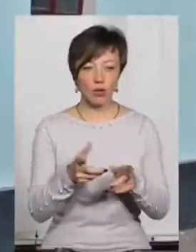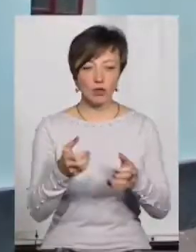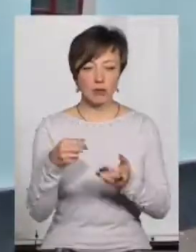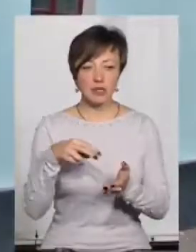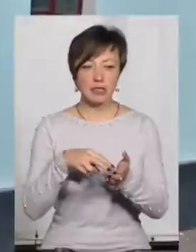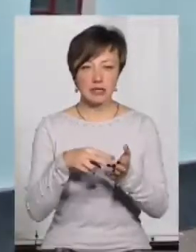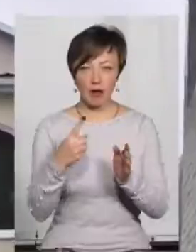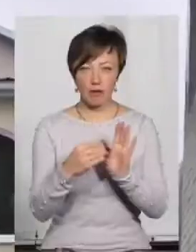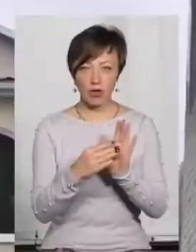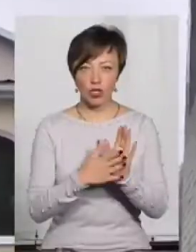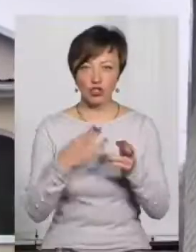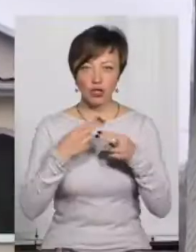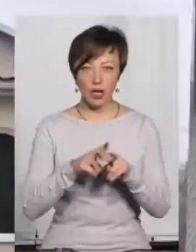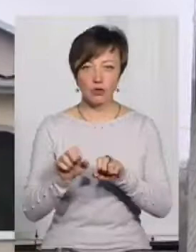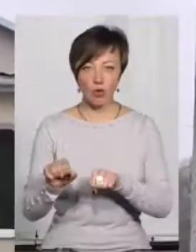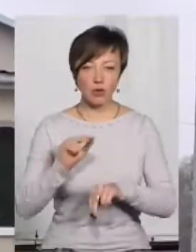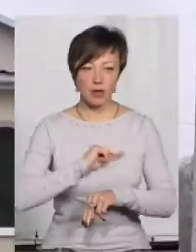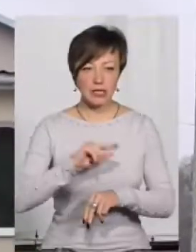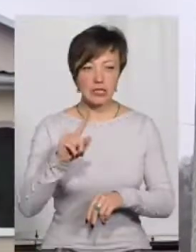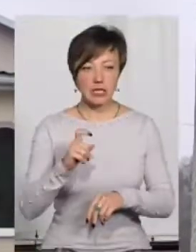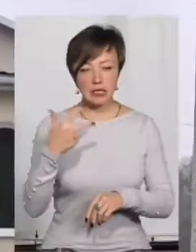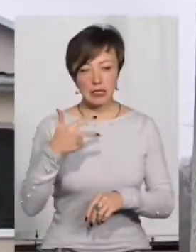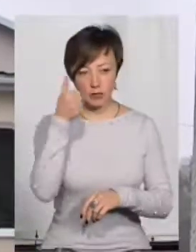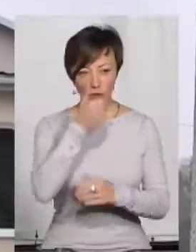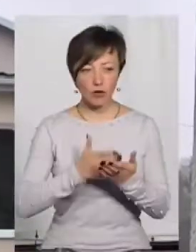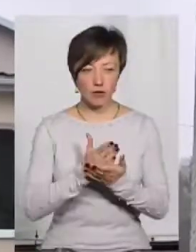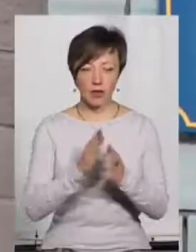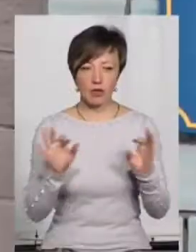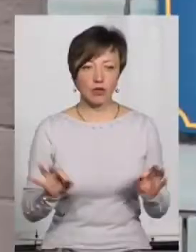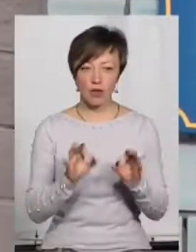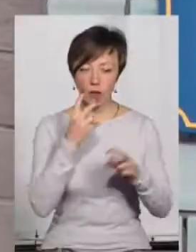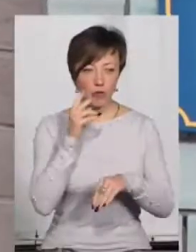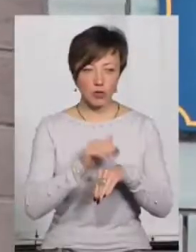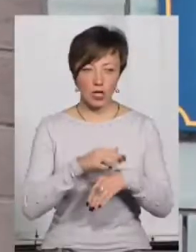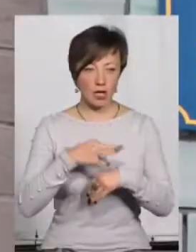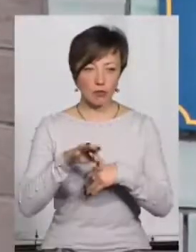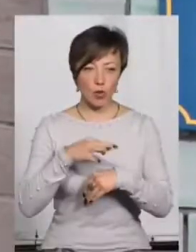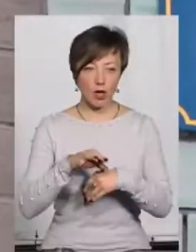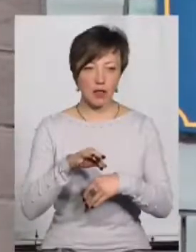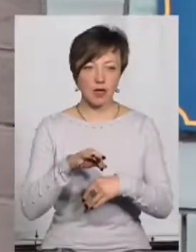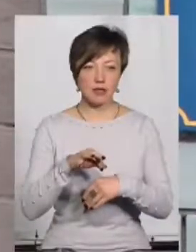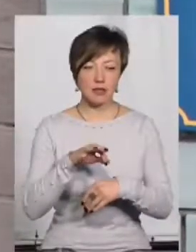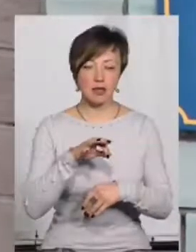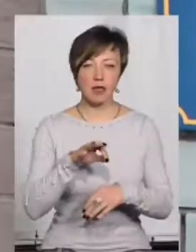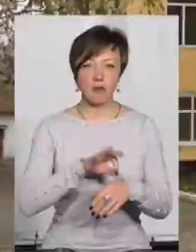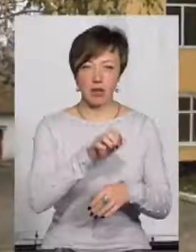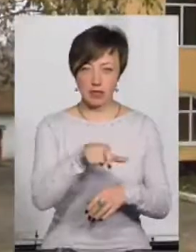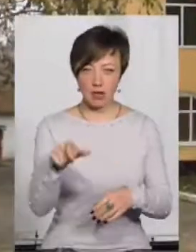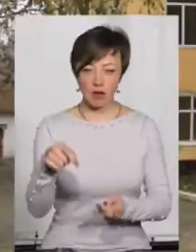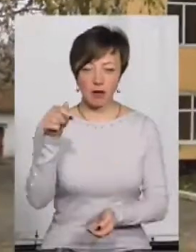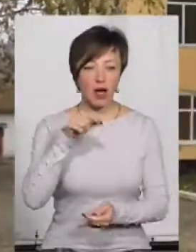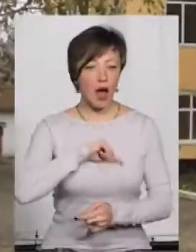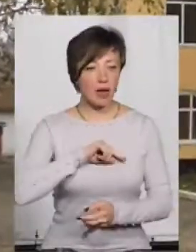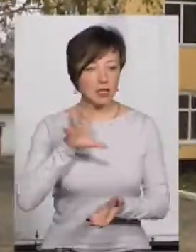ставку як інженер із охорони праці. За 30 років, що вона тут працює, жодного разу з нею не помічав експлуатації пацієнтів. Характеризує її лише з